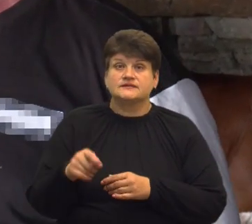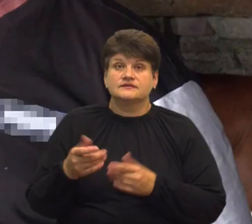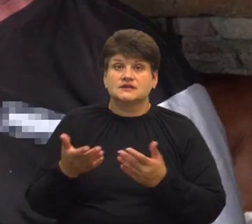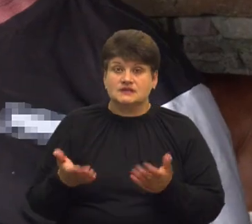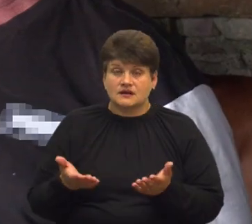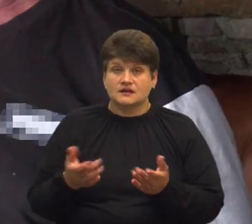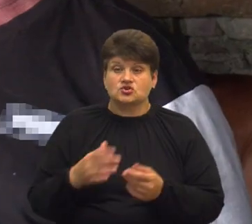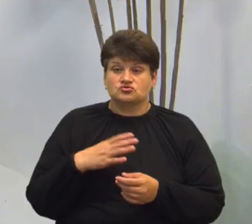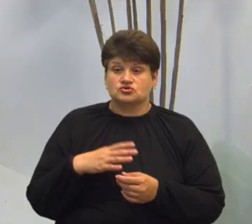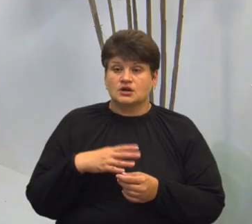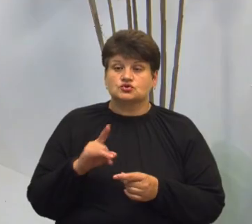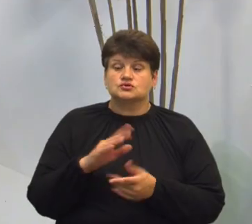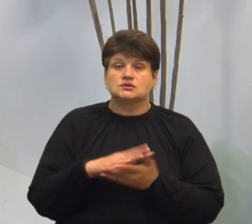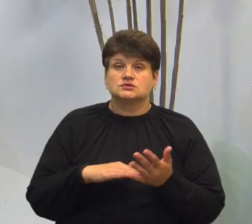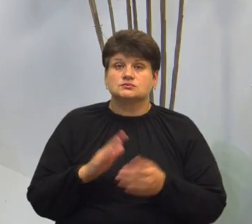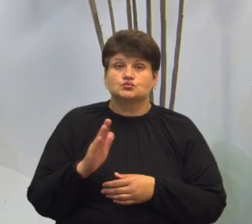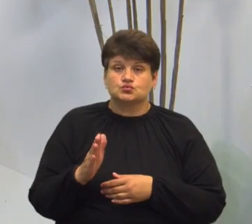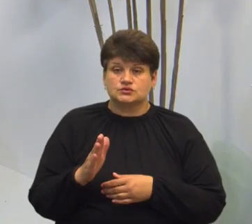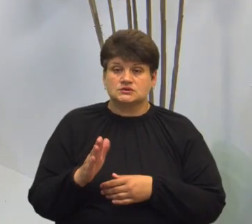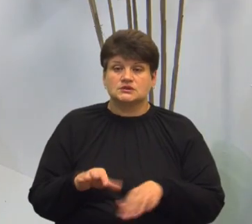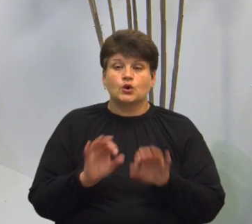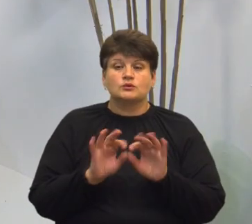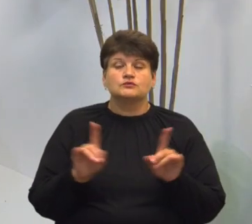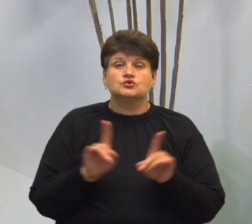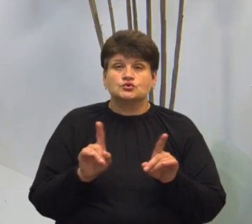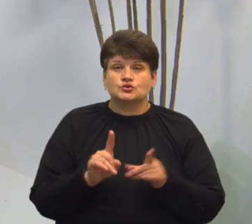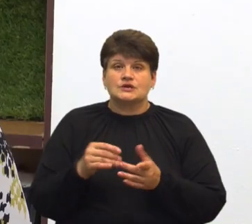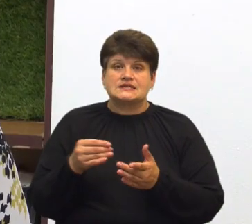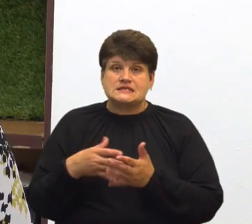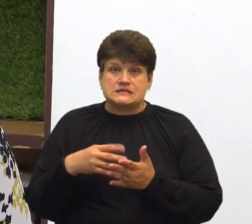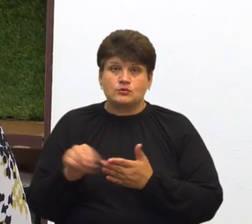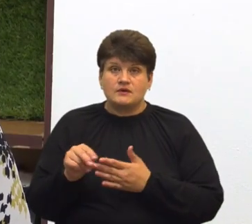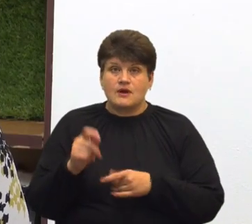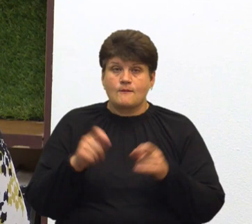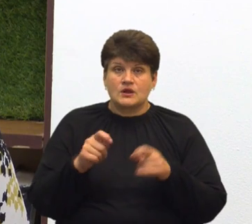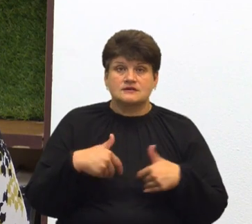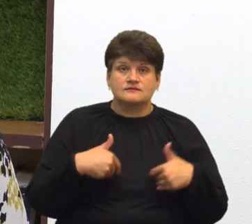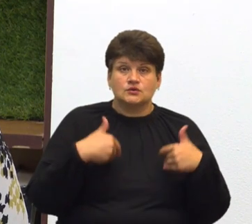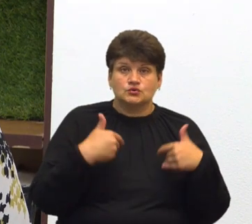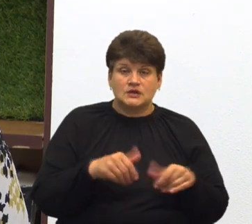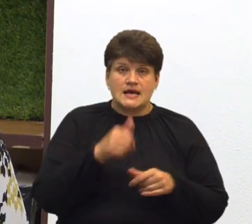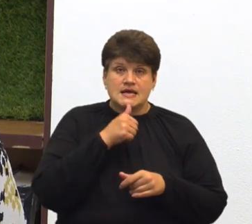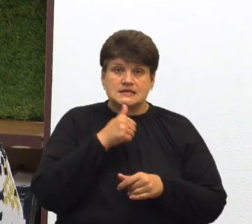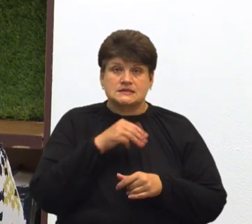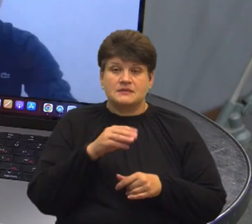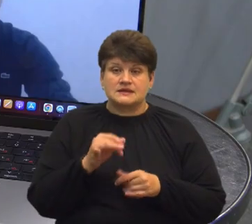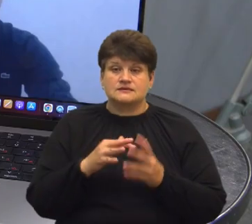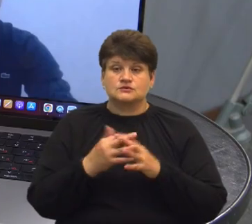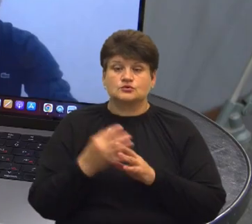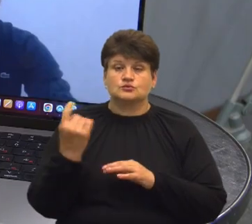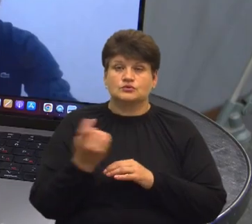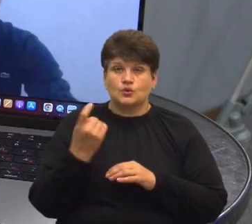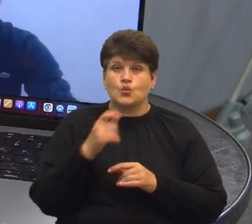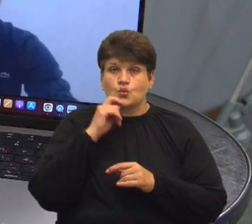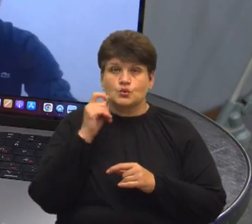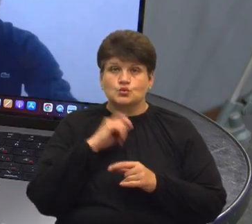казав, чекаємо, що буде далі. За коментарем щодо цін на закупівлю молока від населення, ми звернулися до експерта аграрних ринків Українського клубу